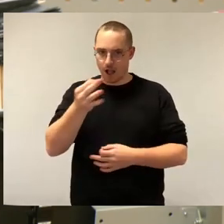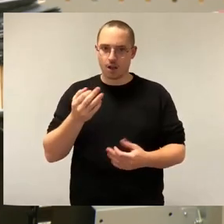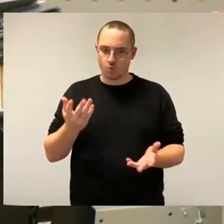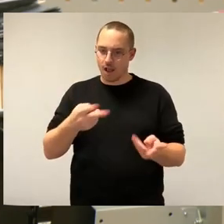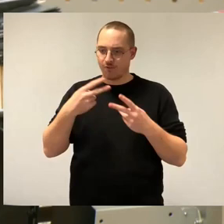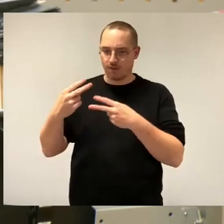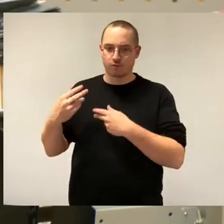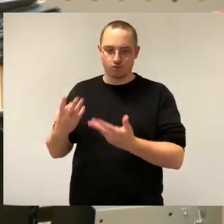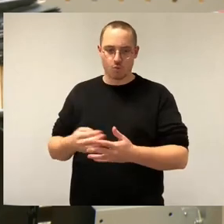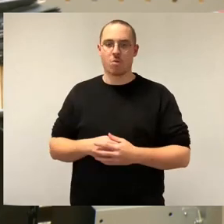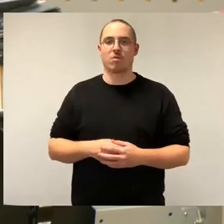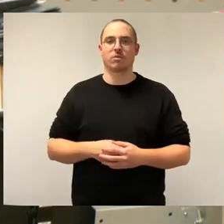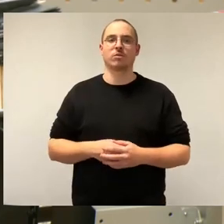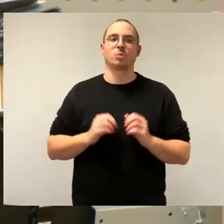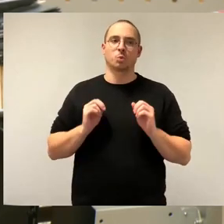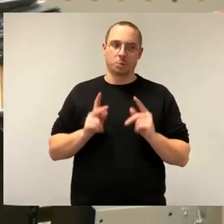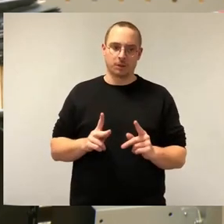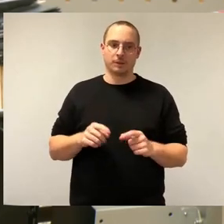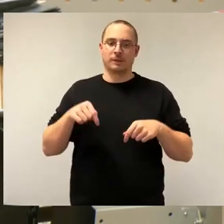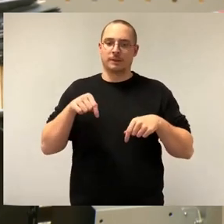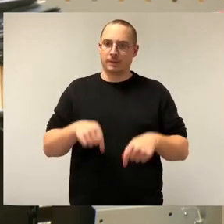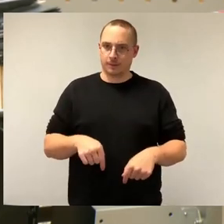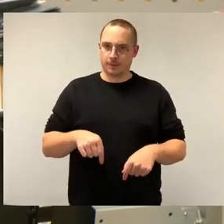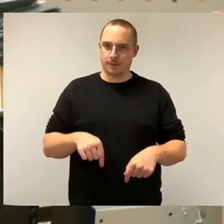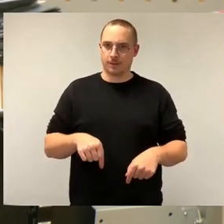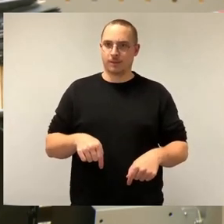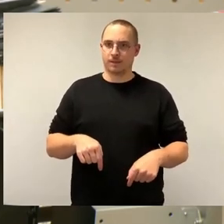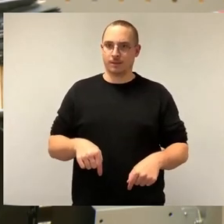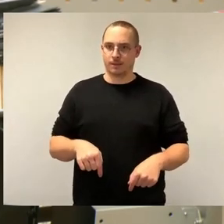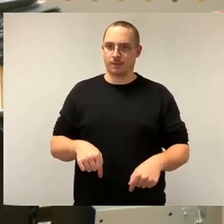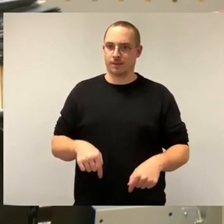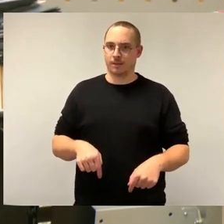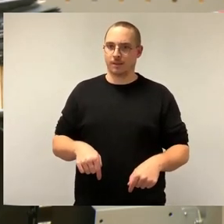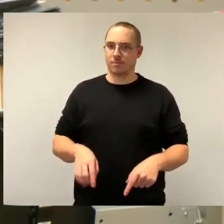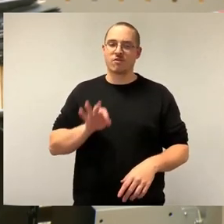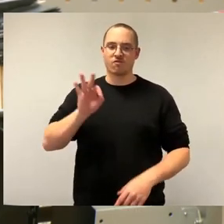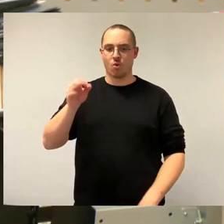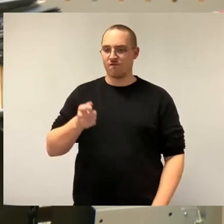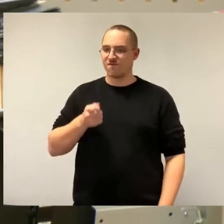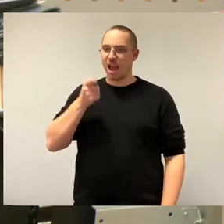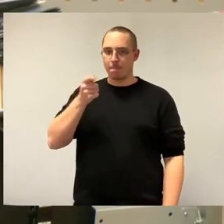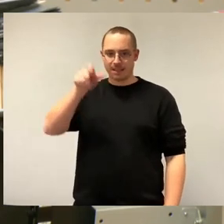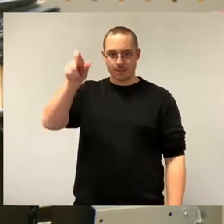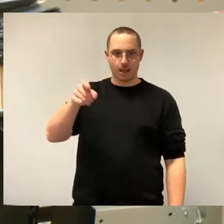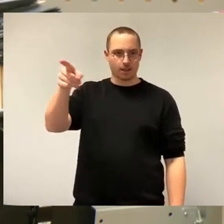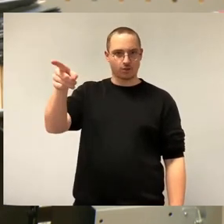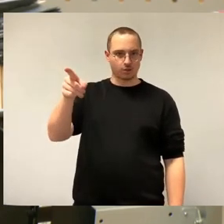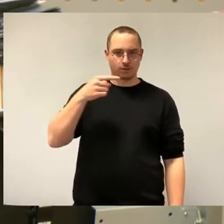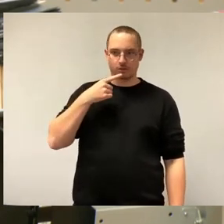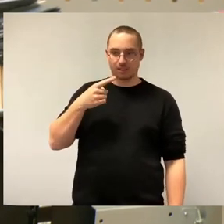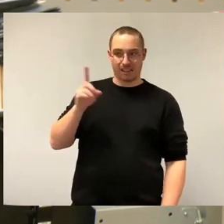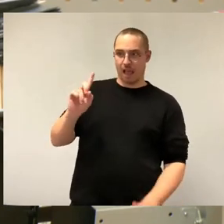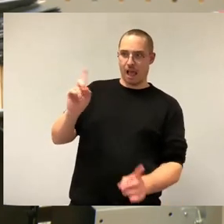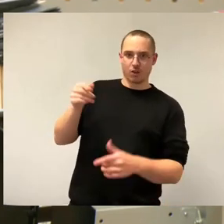sagen, es gibt hier etwas für den Vermieter, wo ich sagen kann, nein, in der Höhe darfst du nicht erhöhen.